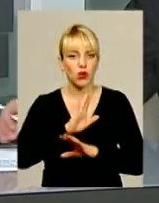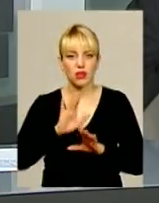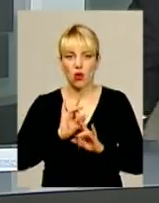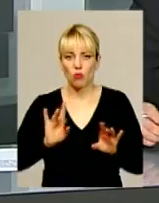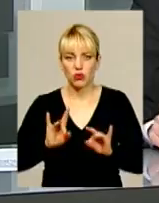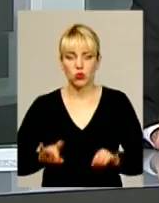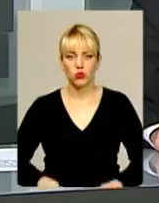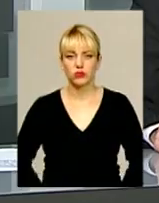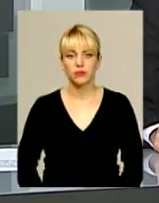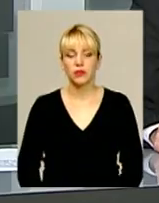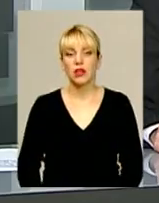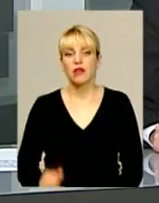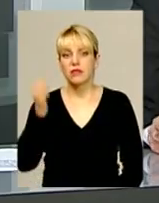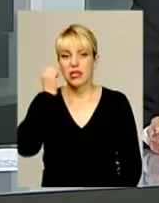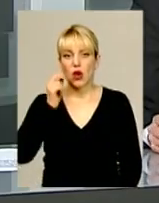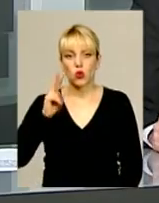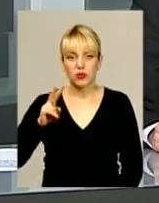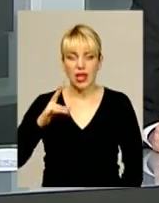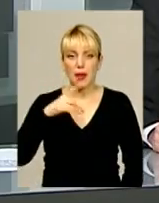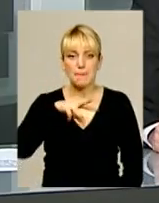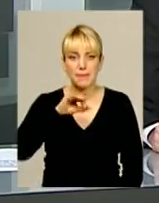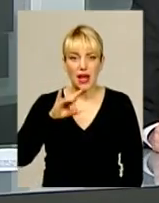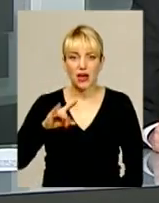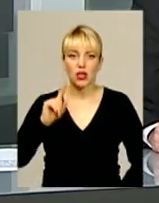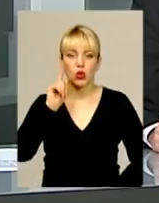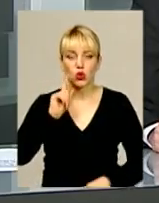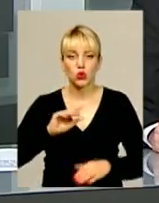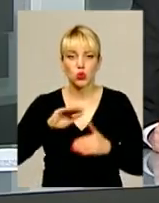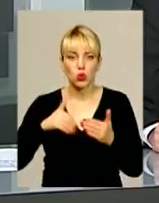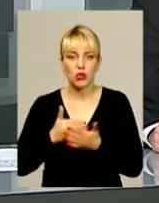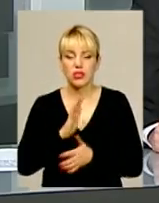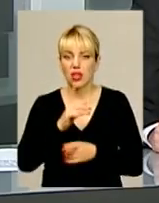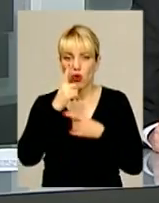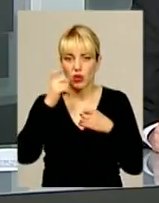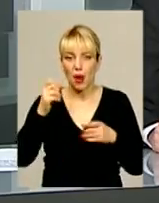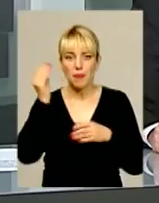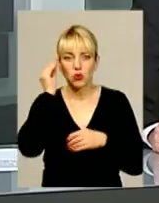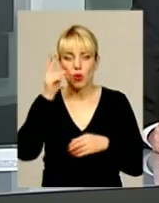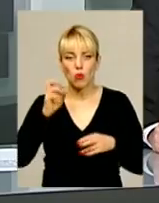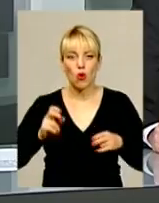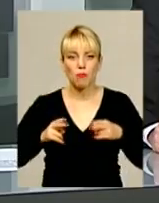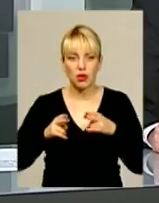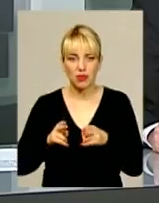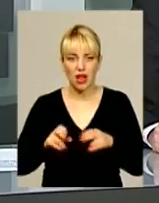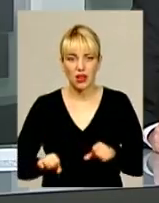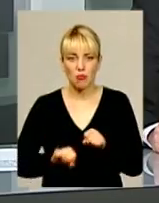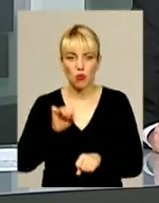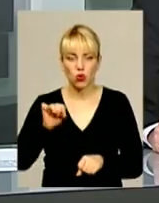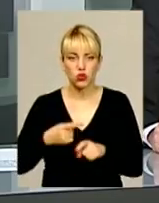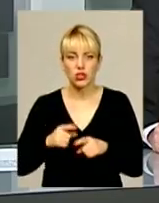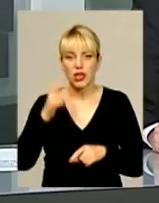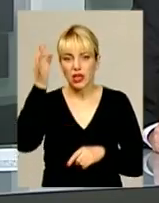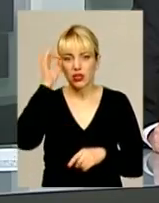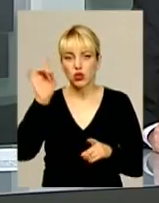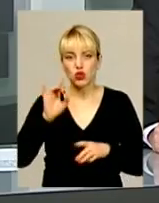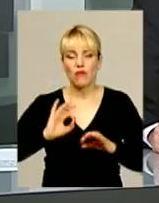А ось Старокостянтинівському меру і досі не оголосили підозру у вчиненні кримінального правопорушення. Нагадаю,